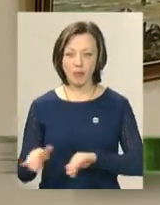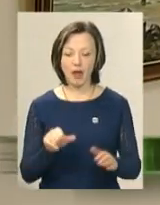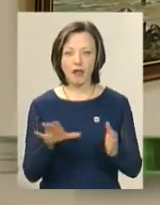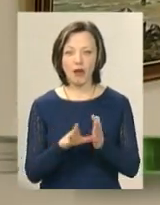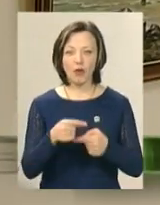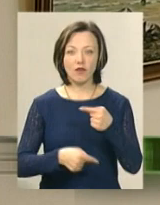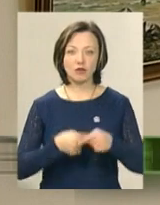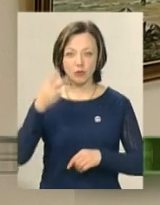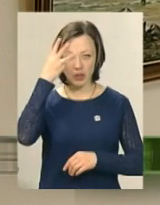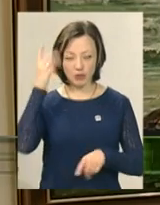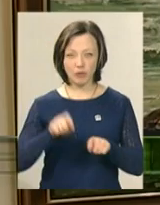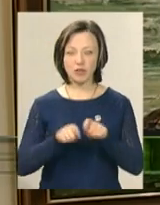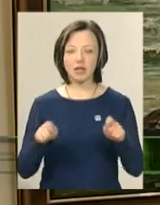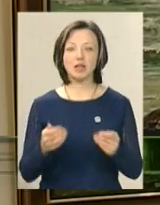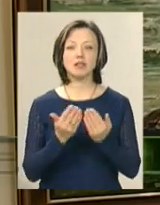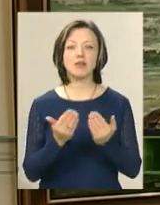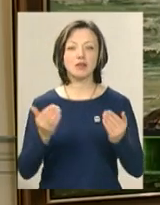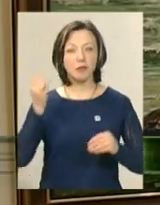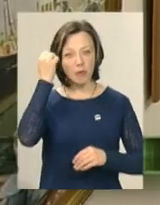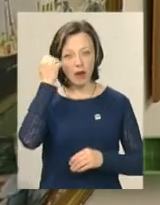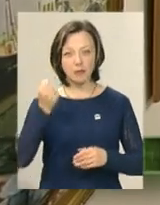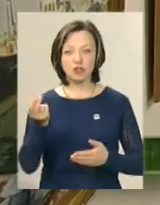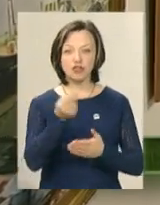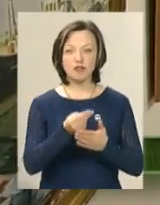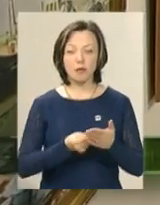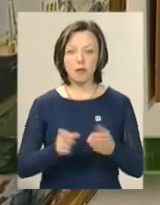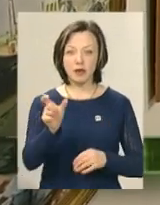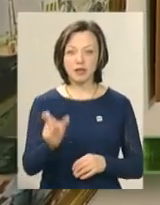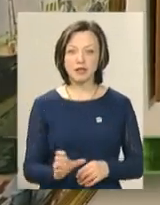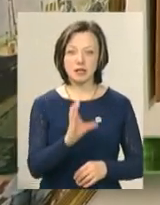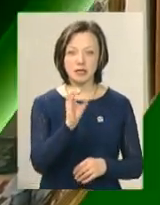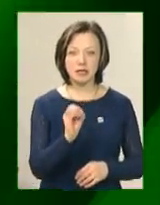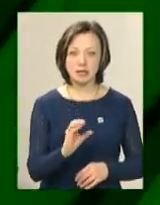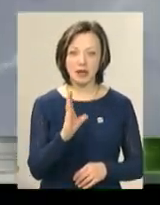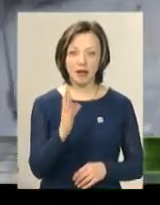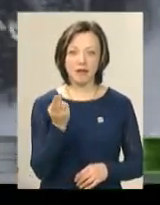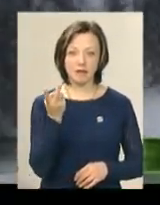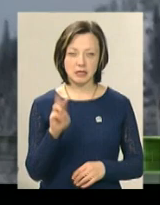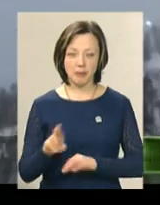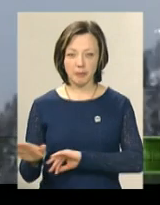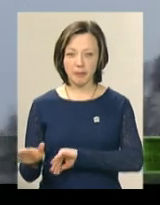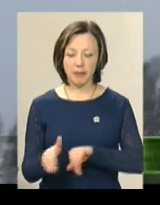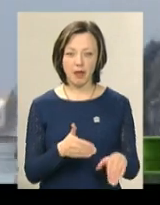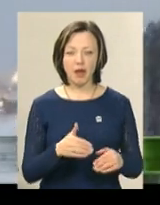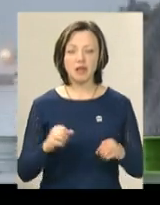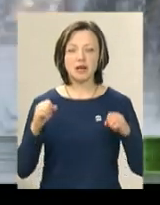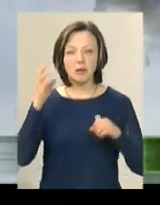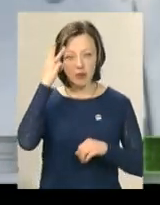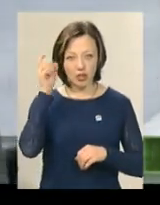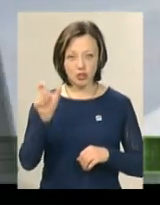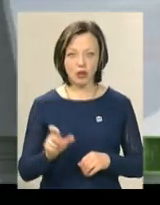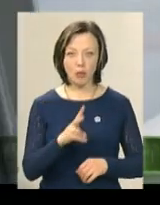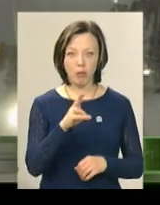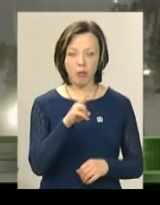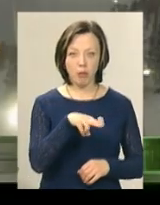вічності. В обласному центрі відкрилася виставка пам'яті живописця Віктора Севця. У низькому старті хмельничанка Ольга